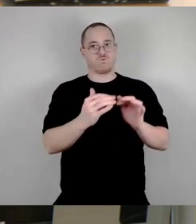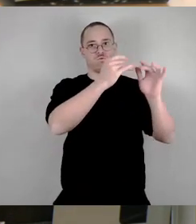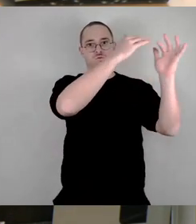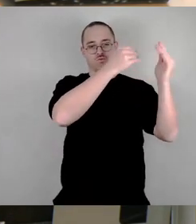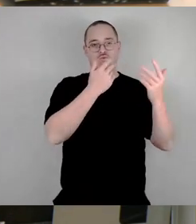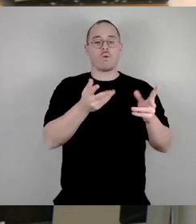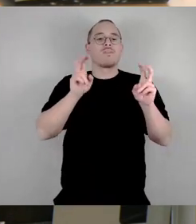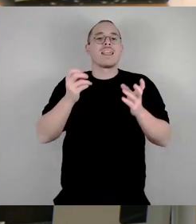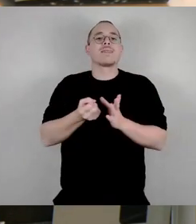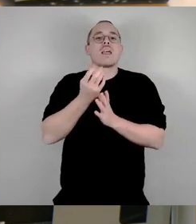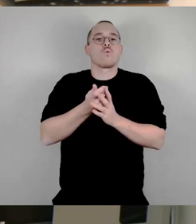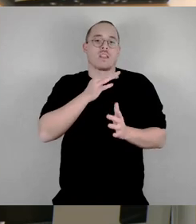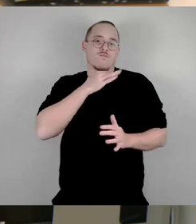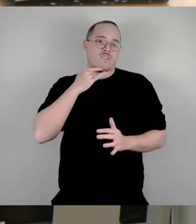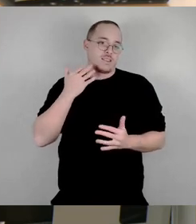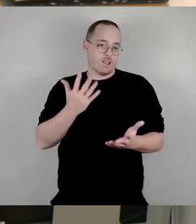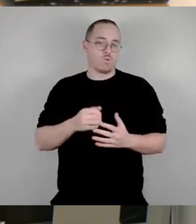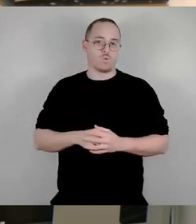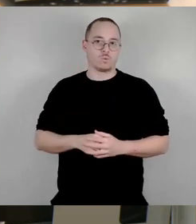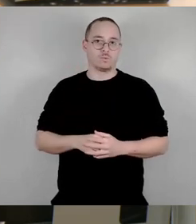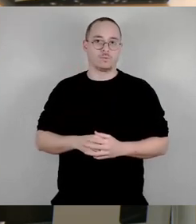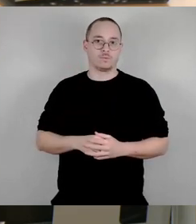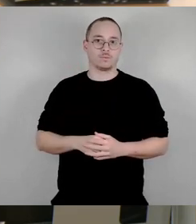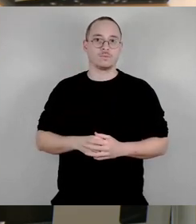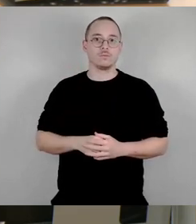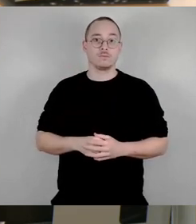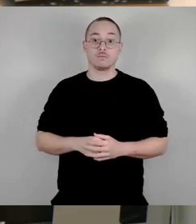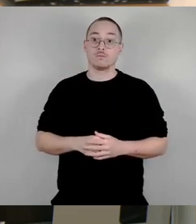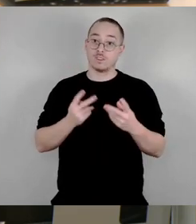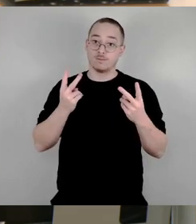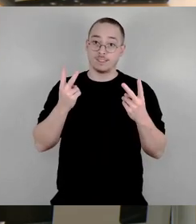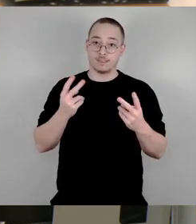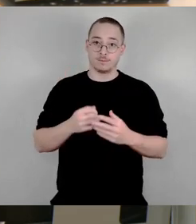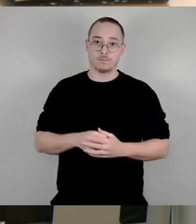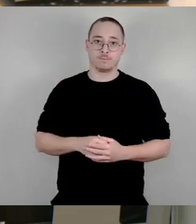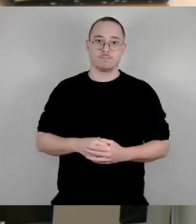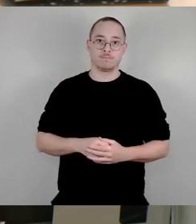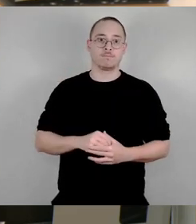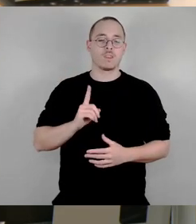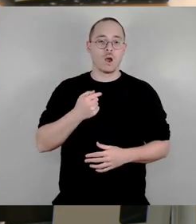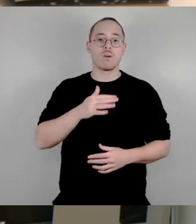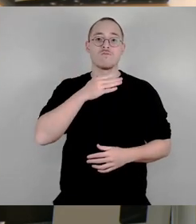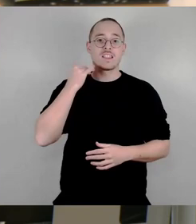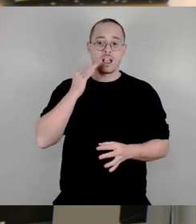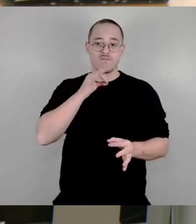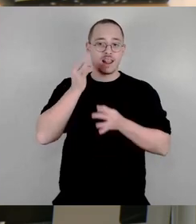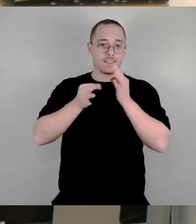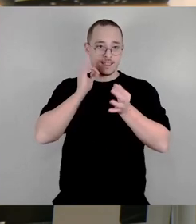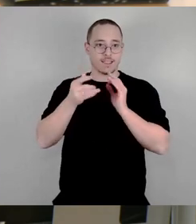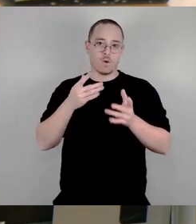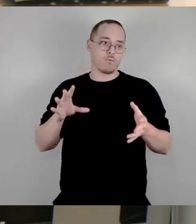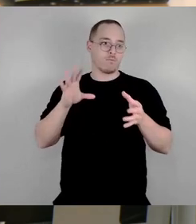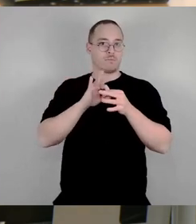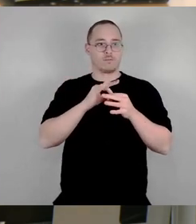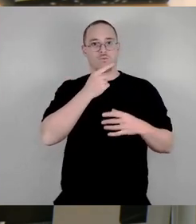Umwälzung dieses Wassers. Das war ganz wesentlich auch für die Wasserqualität, denn wir haben es ja hier nicht mit einem